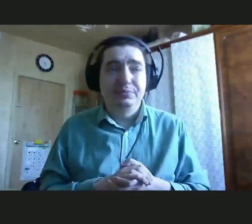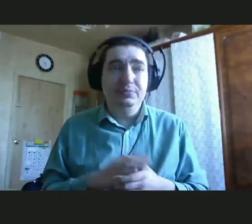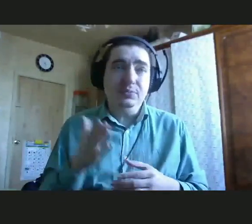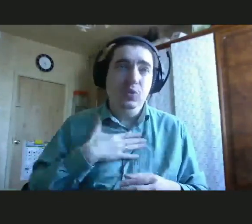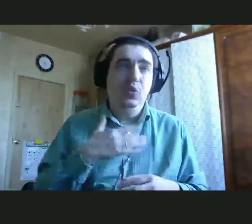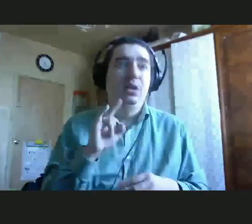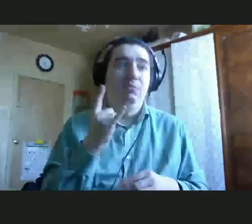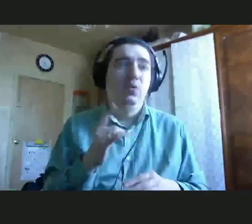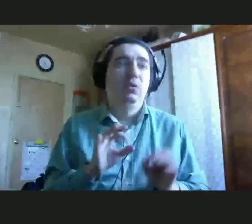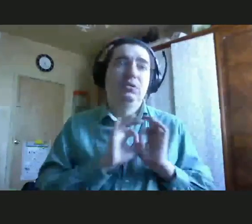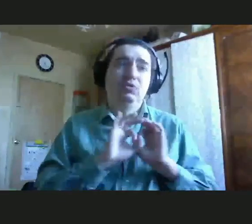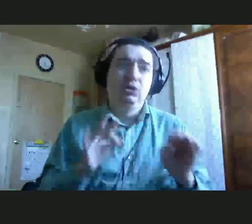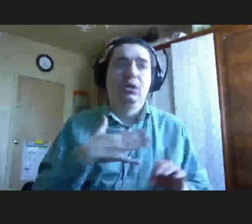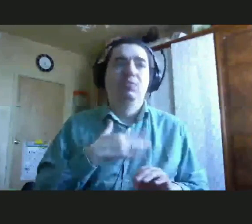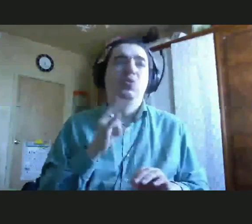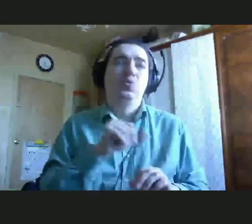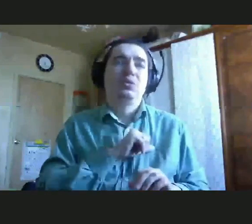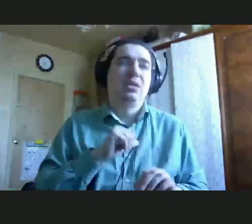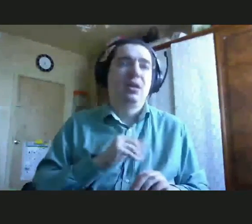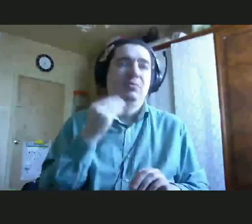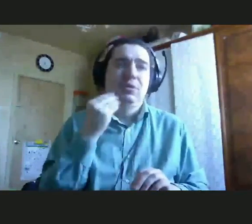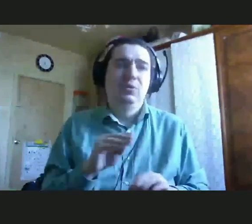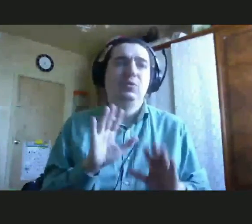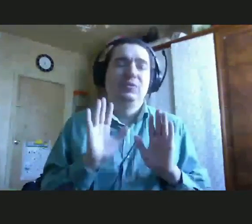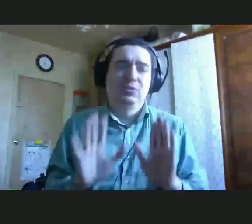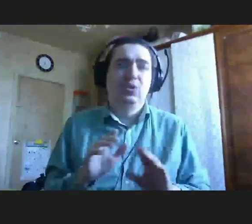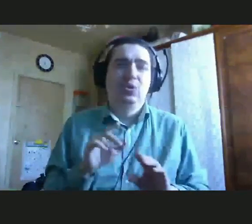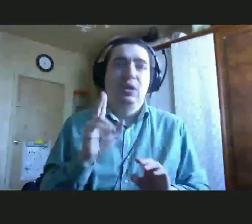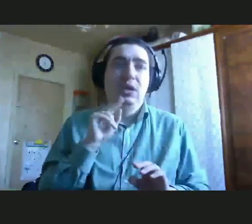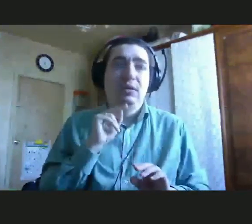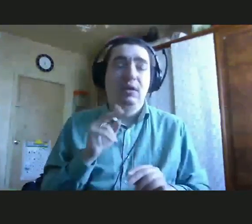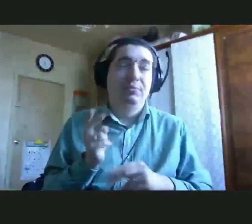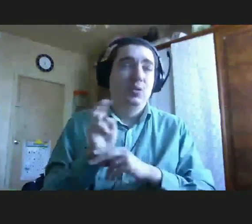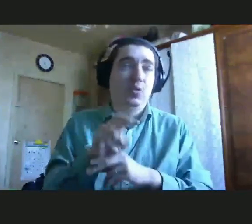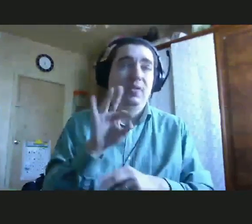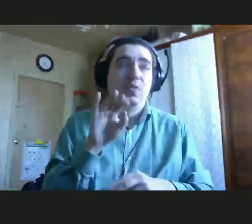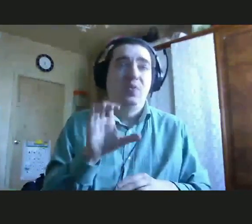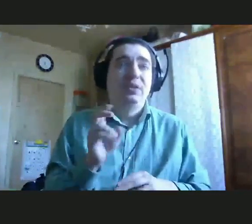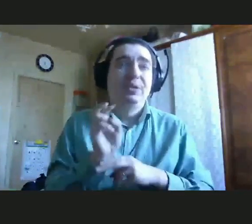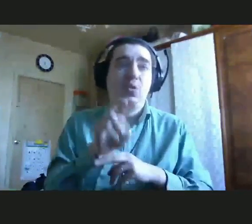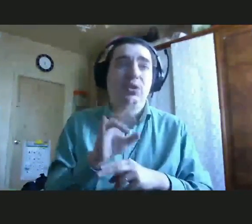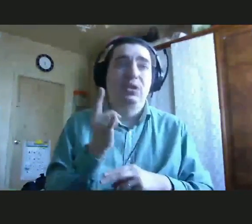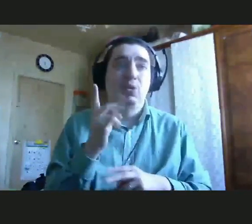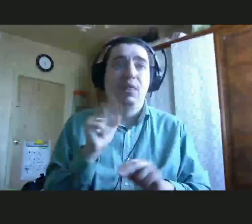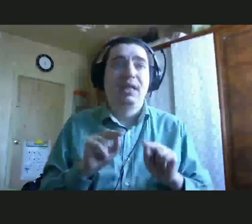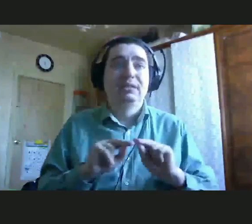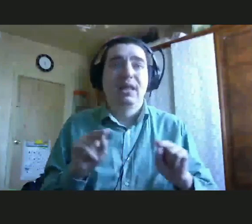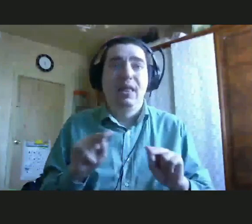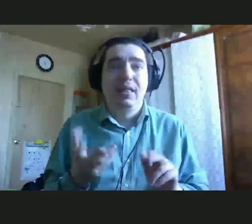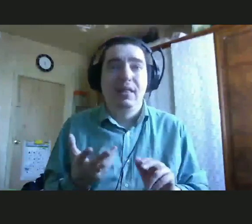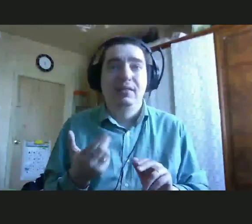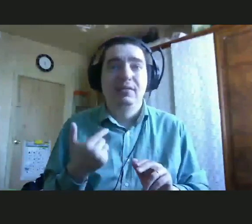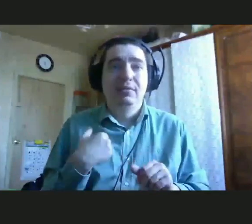с инвалидностью. У нас были такие забавные случаи в практике, когда к нам в офис приходит ребенок на занятия. У нас в рамках нашего